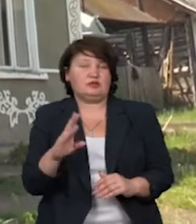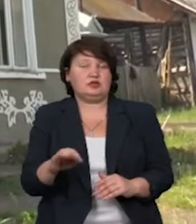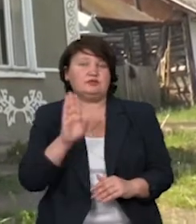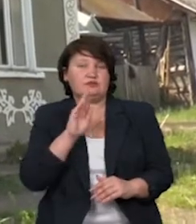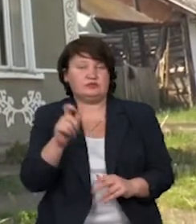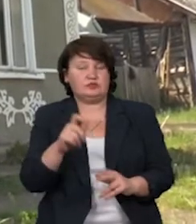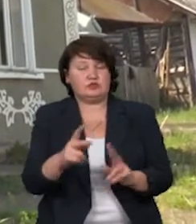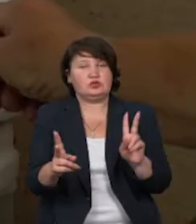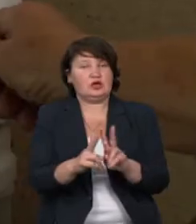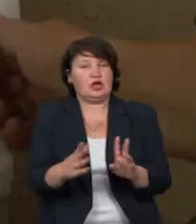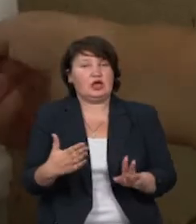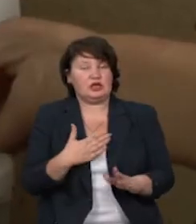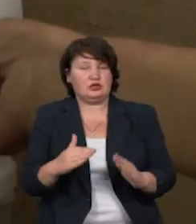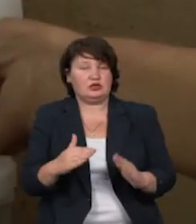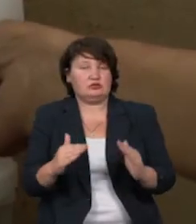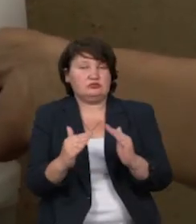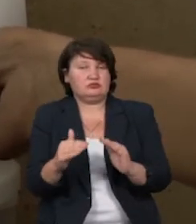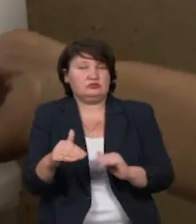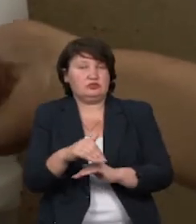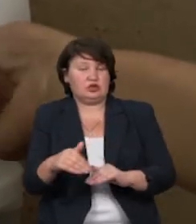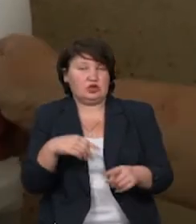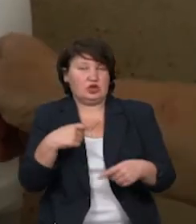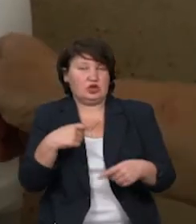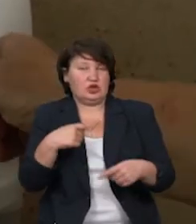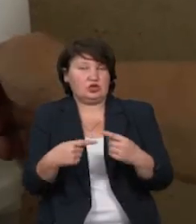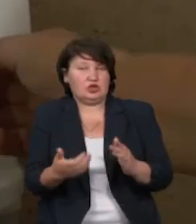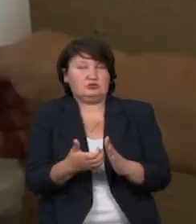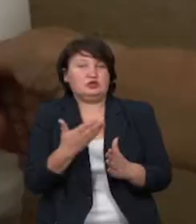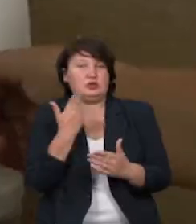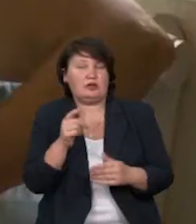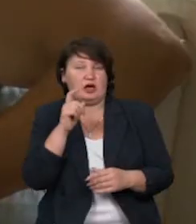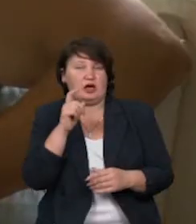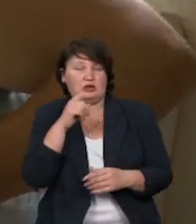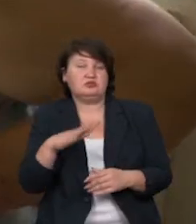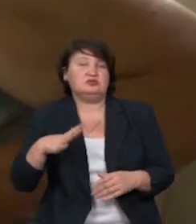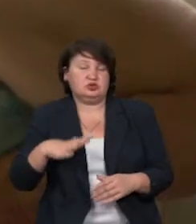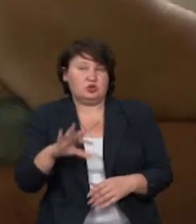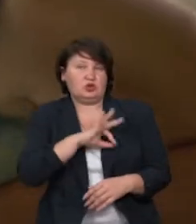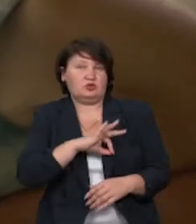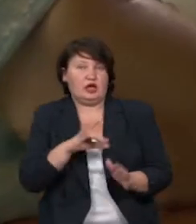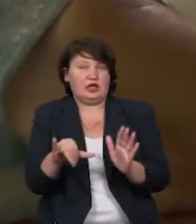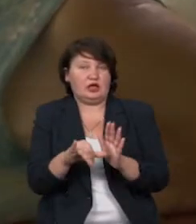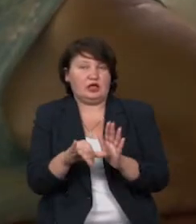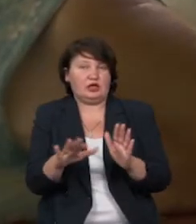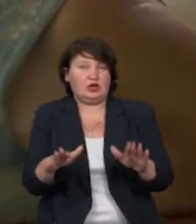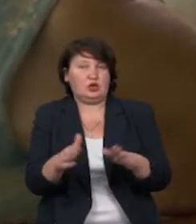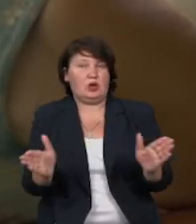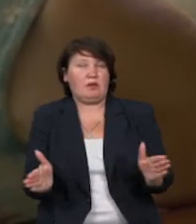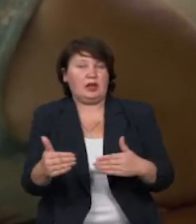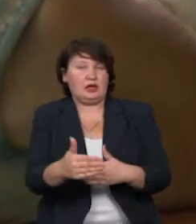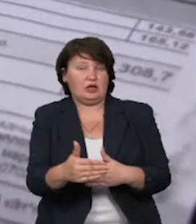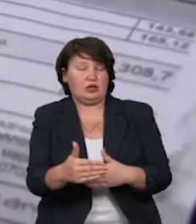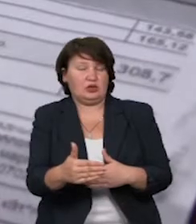зустрічає нас на порозі свого будинку. Через відсутність газу жінка змушена користуватися електричною плиткою. Каже, що